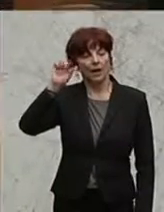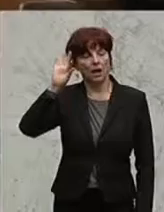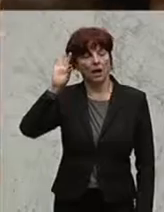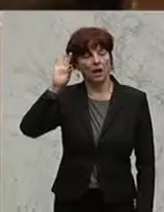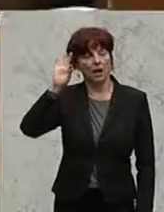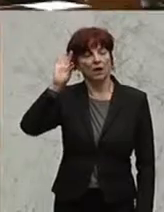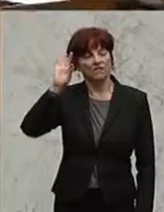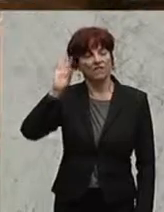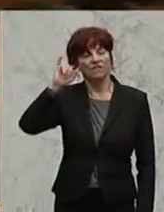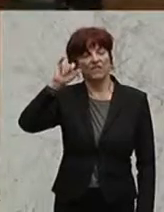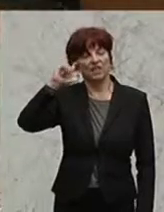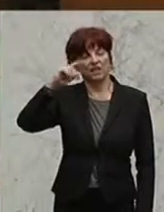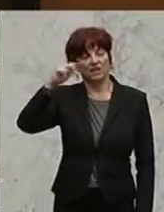Aigülberi Van Aslan von den Grünen.